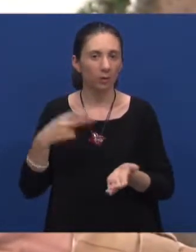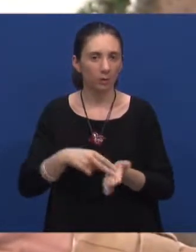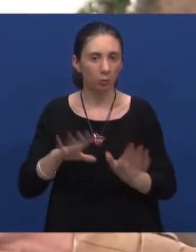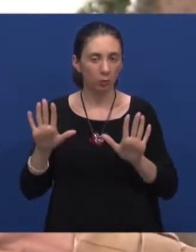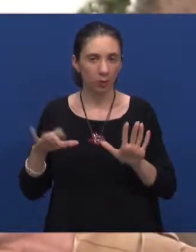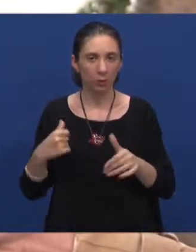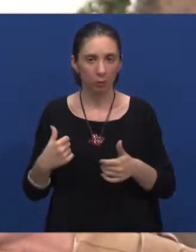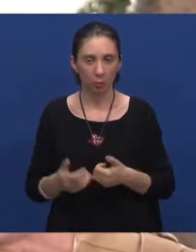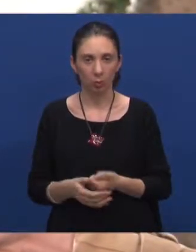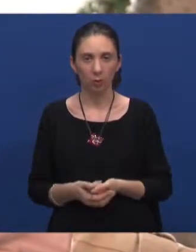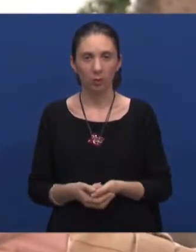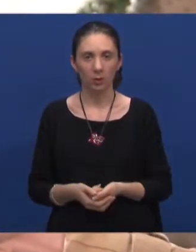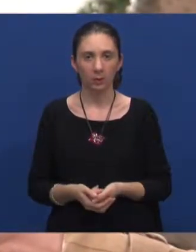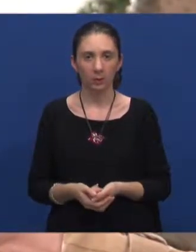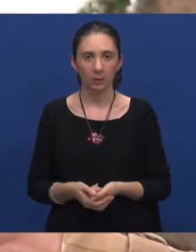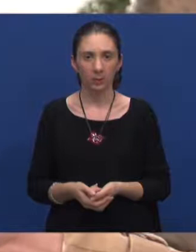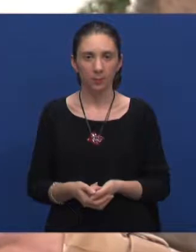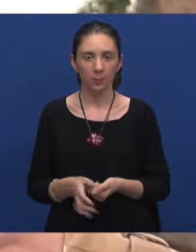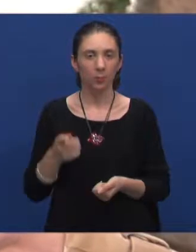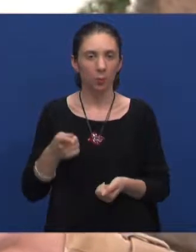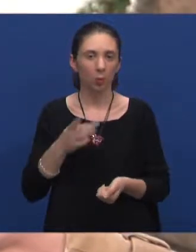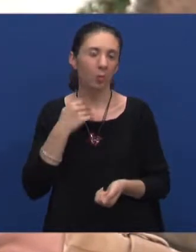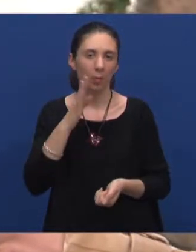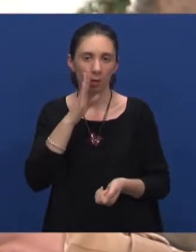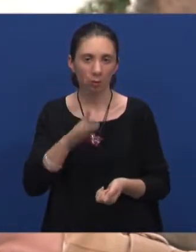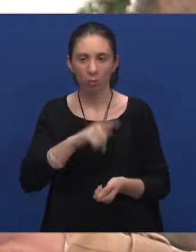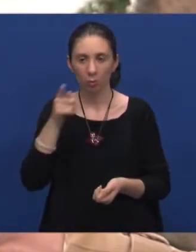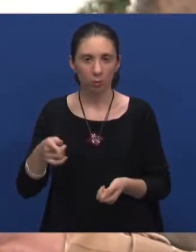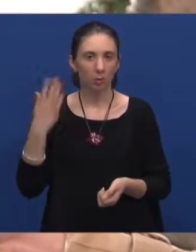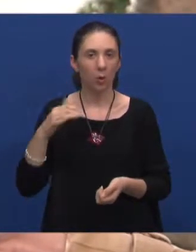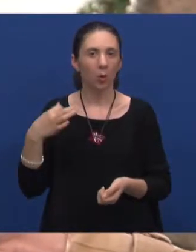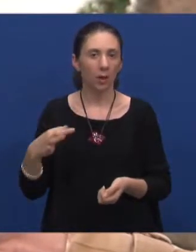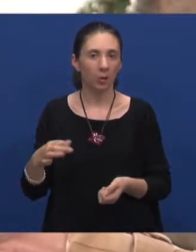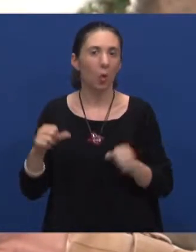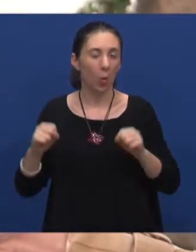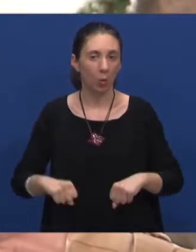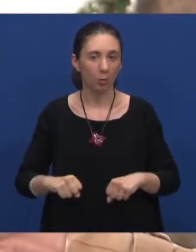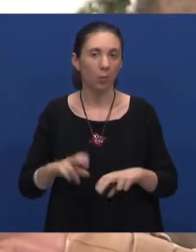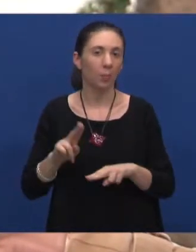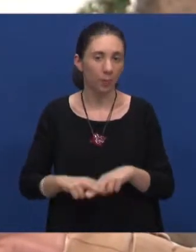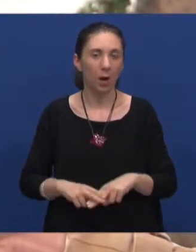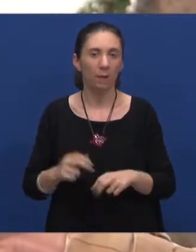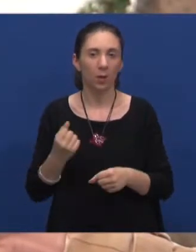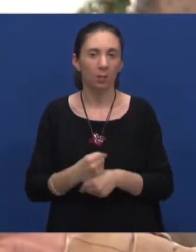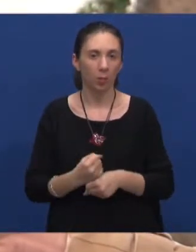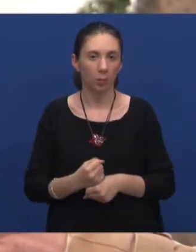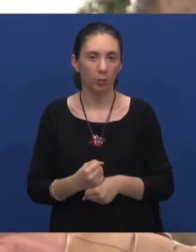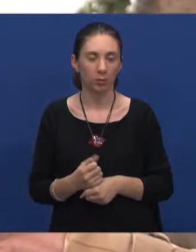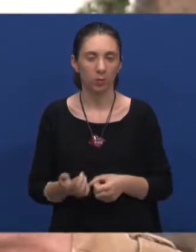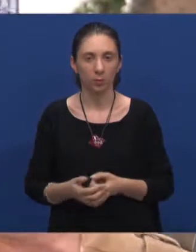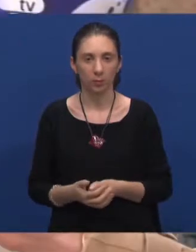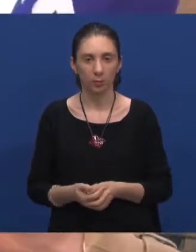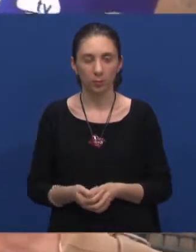2010. godine i, velim, to mi je, nažalost, do sada bio jedini ozbiljni i pravi posao i angažman.